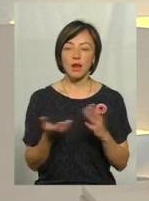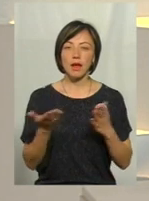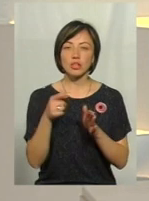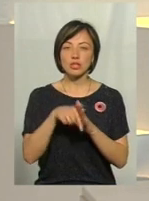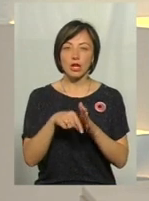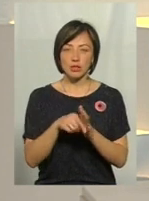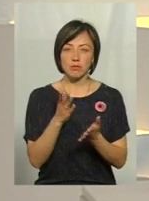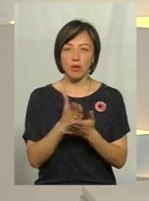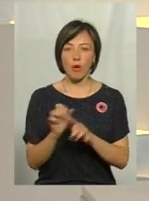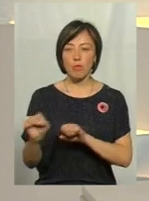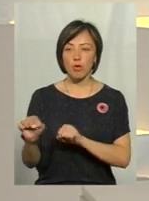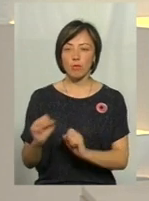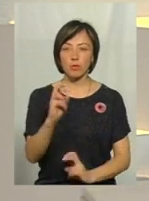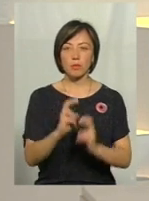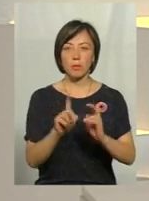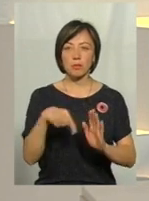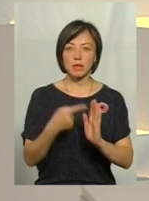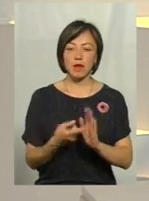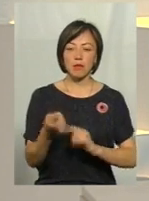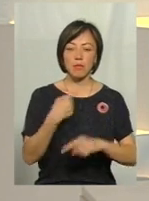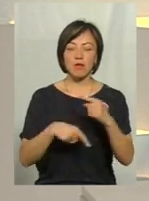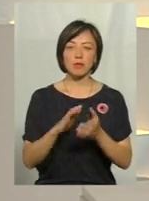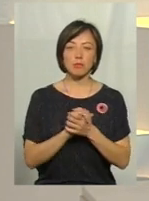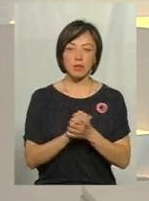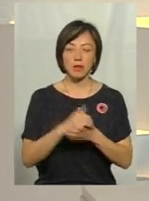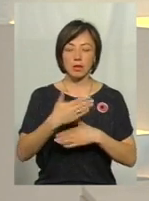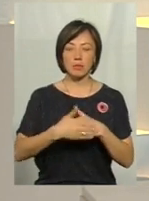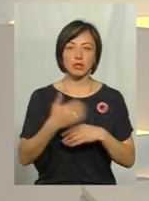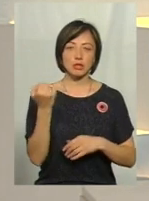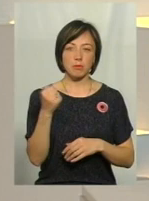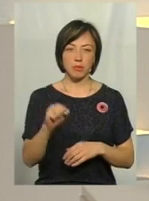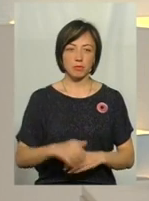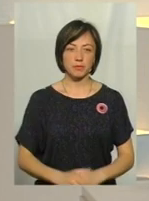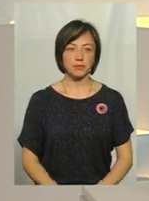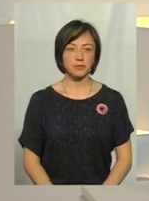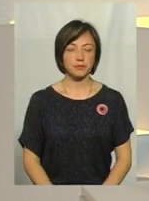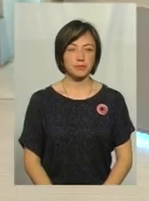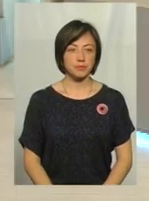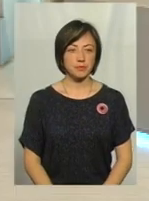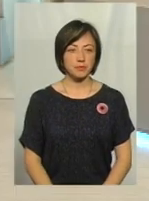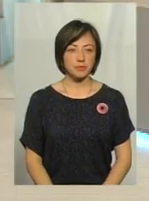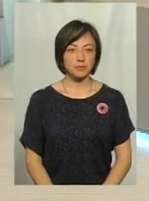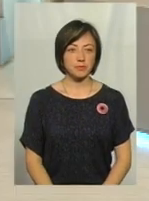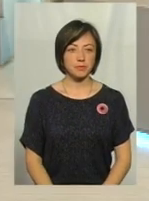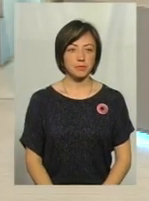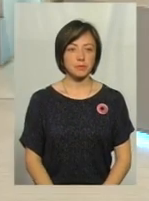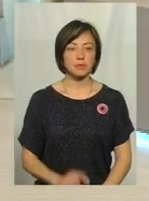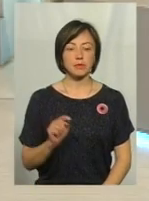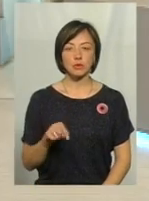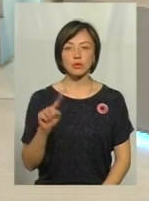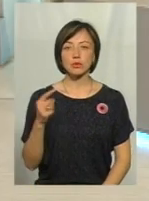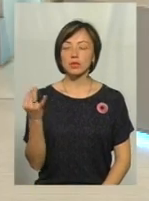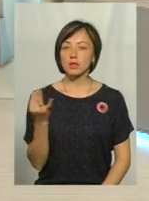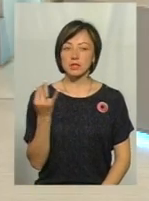оборонна промисловість у питаннях повернення миру і наближення перемоги? Прошу, пане Олеже. Ну, тут дуже цікавий